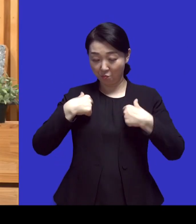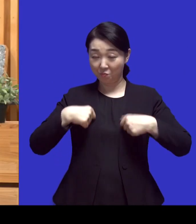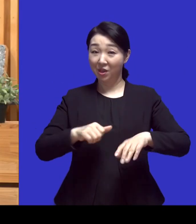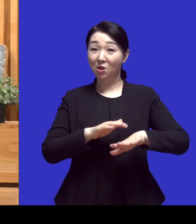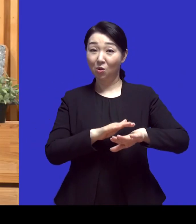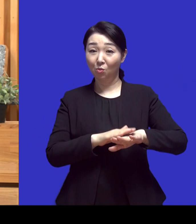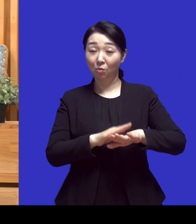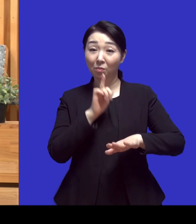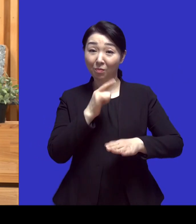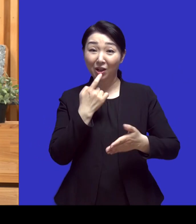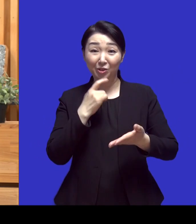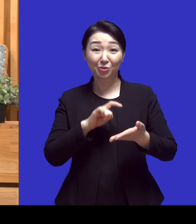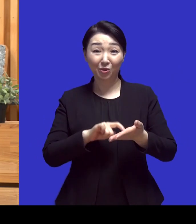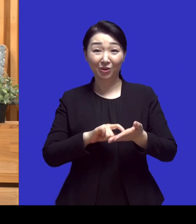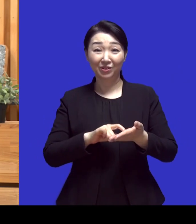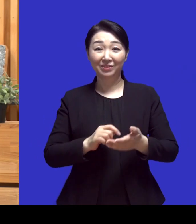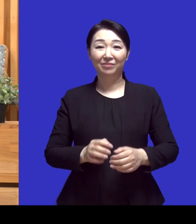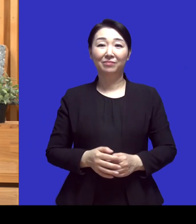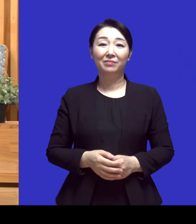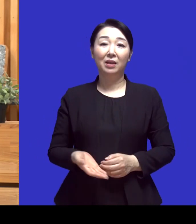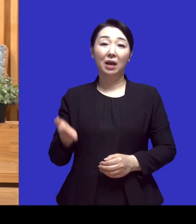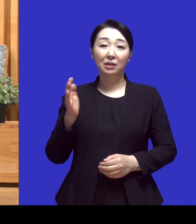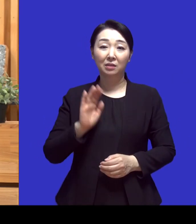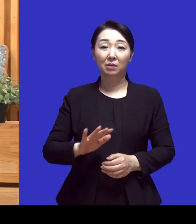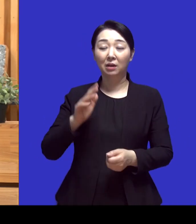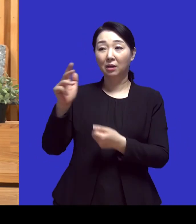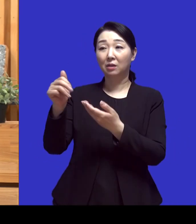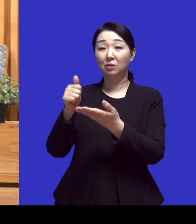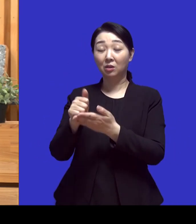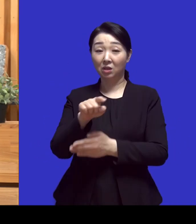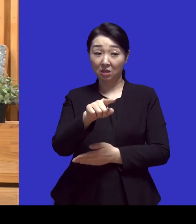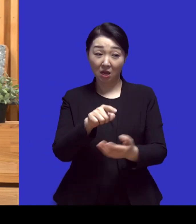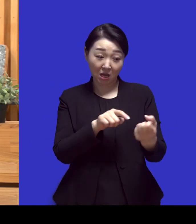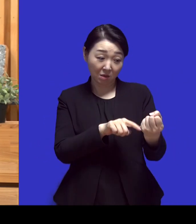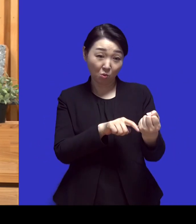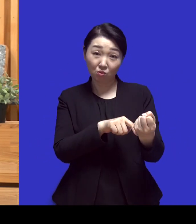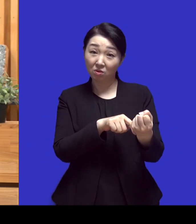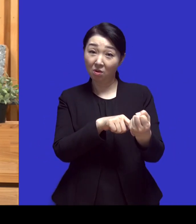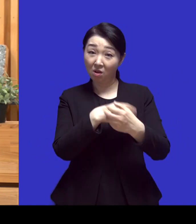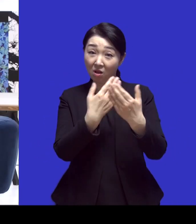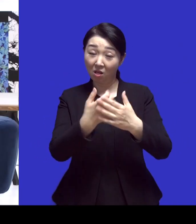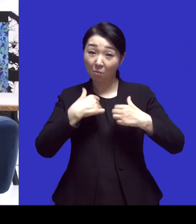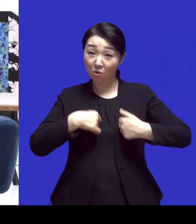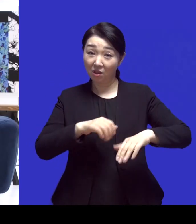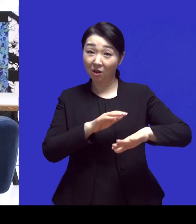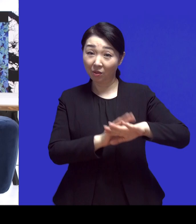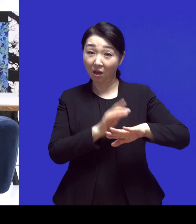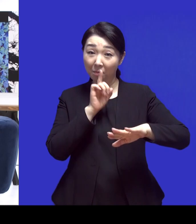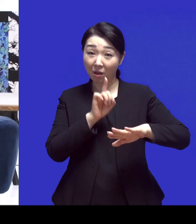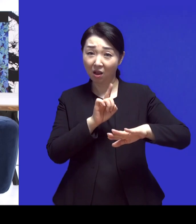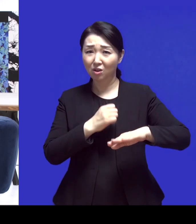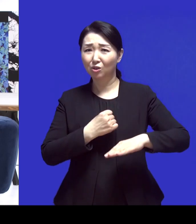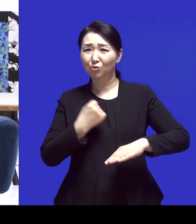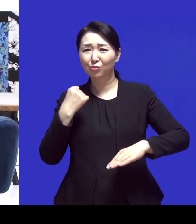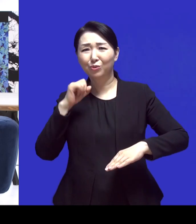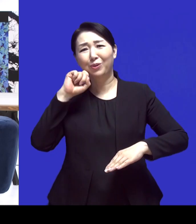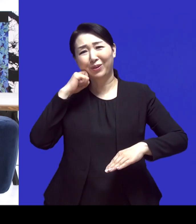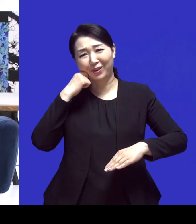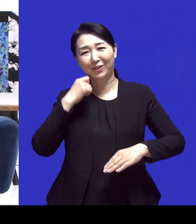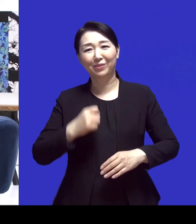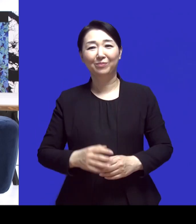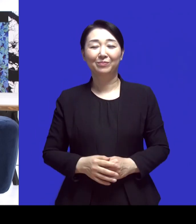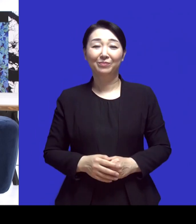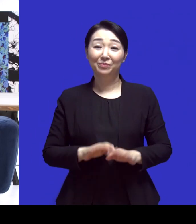우리가 말은 쉽게 할 수 있지만요 막상 하나님께서 네가 가진 모든 것을 내려놓으라고 할 때 순종하이란 쉽지 않겠죠